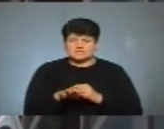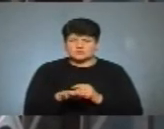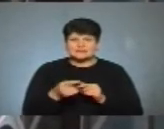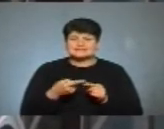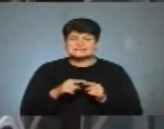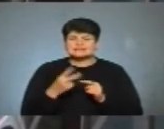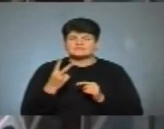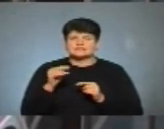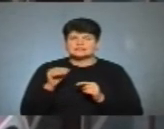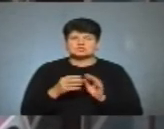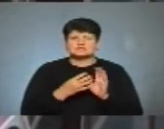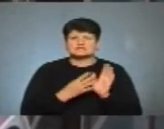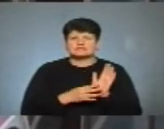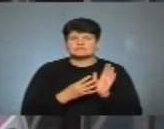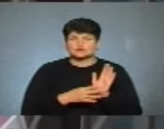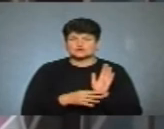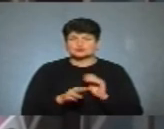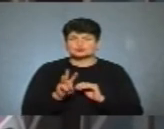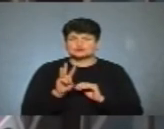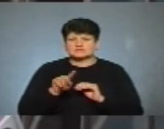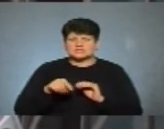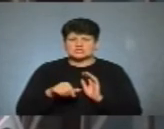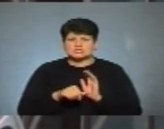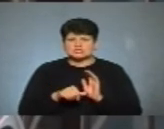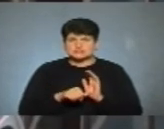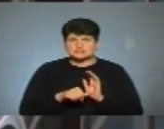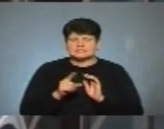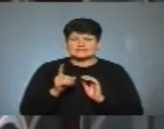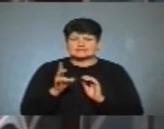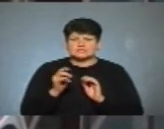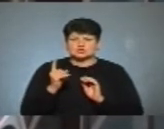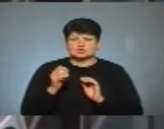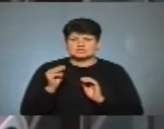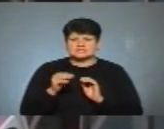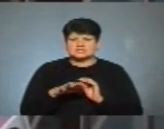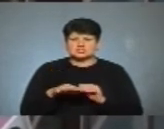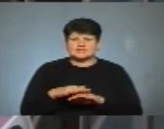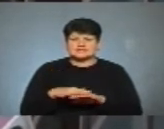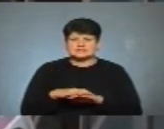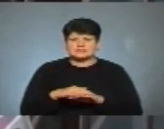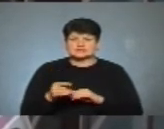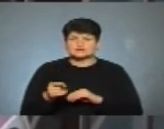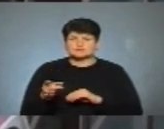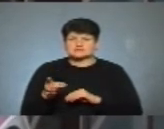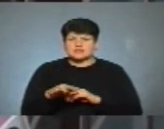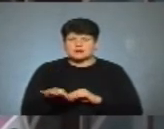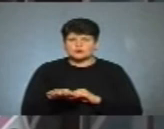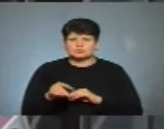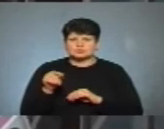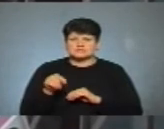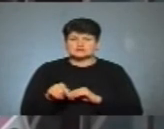2093,6 на 100 тисяч населення. Тернопільський район